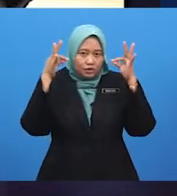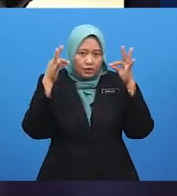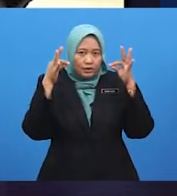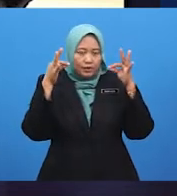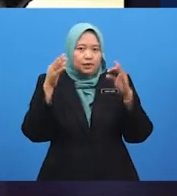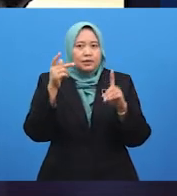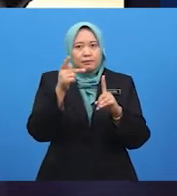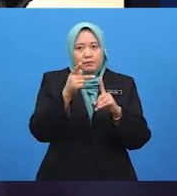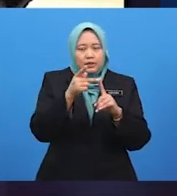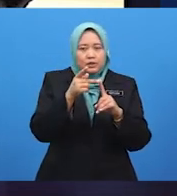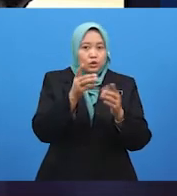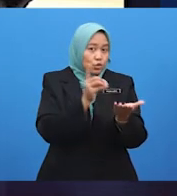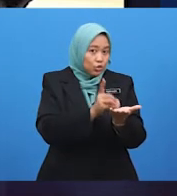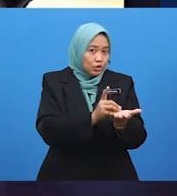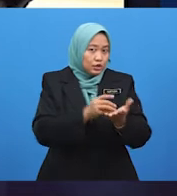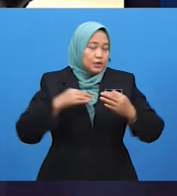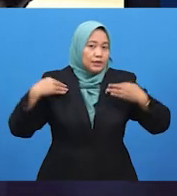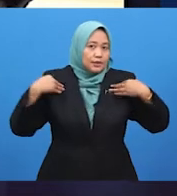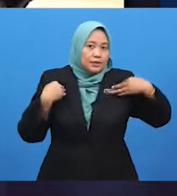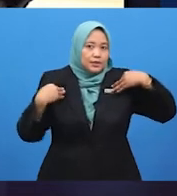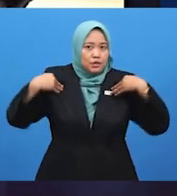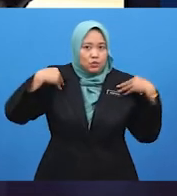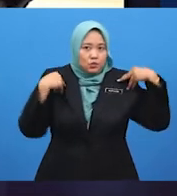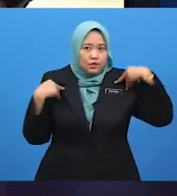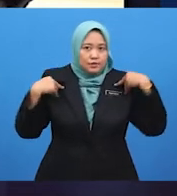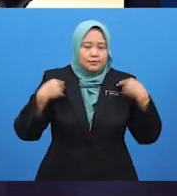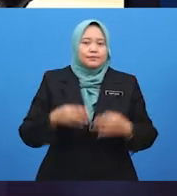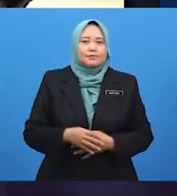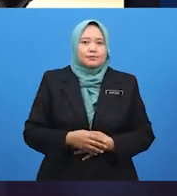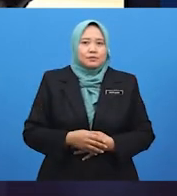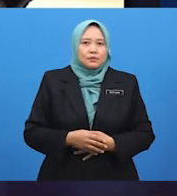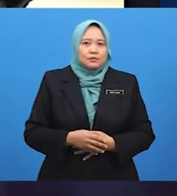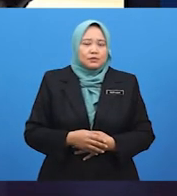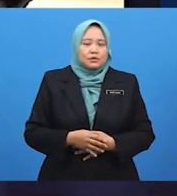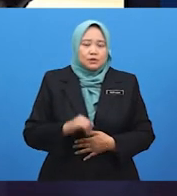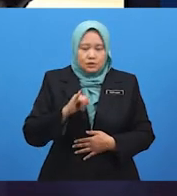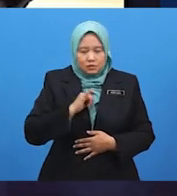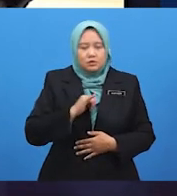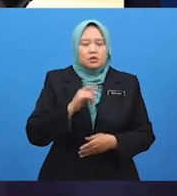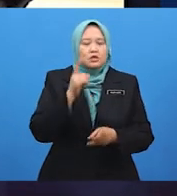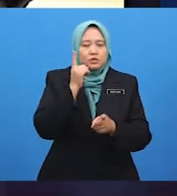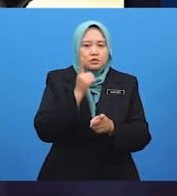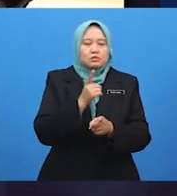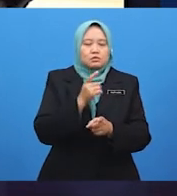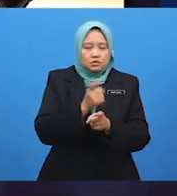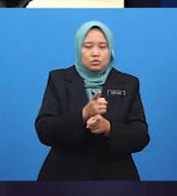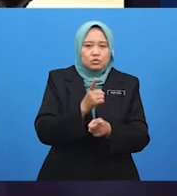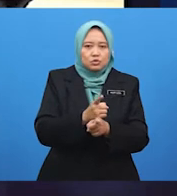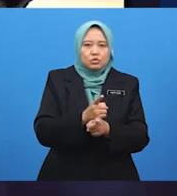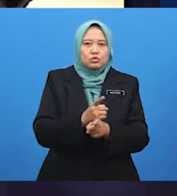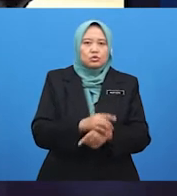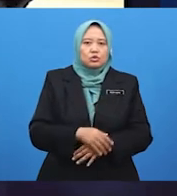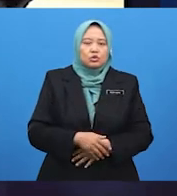seorang doktor veterina. Baiklah, saya setuju. Ambillah kucing ini. Kami gembira kerana kamu